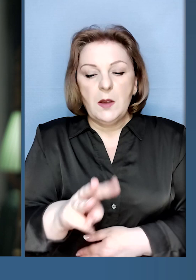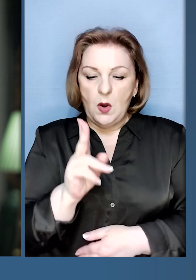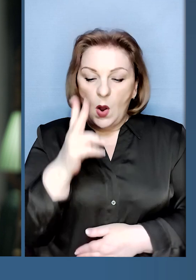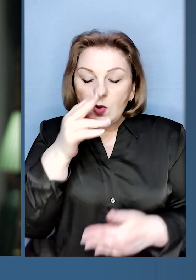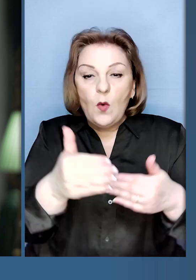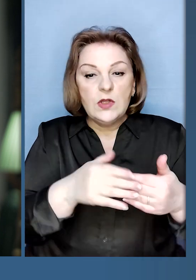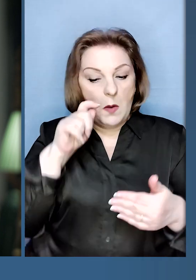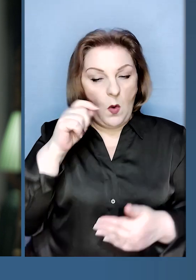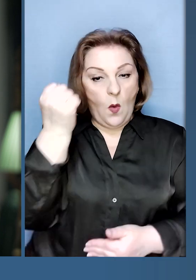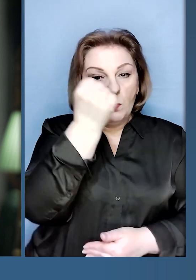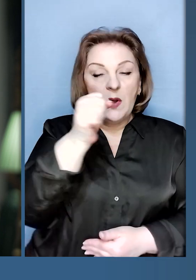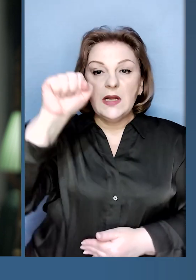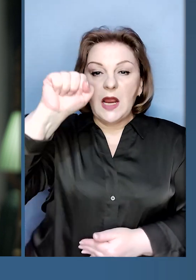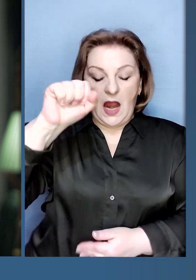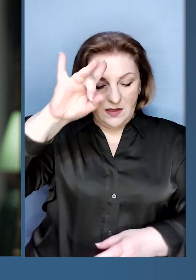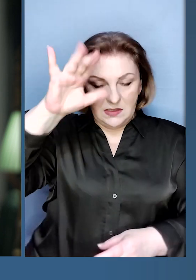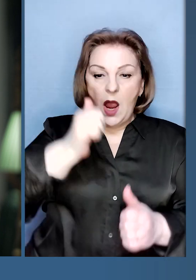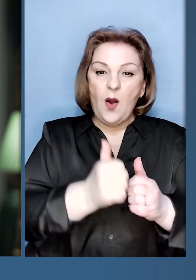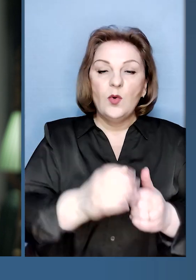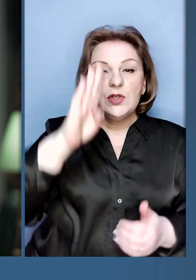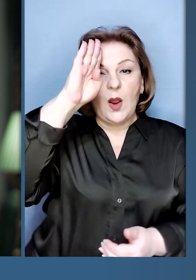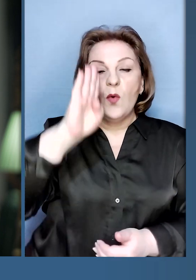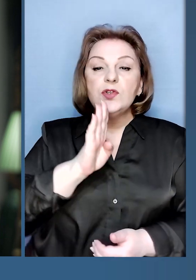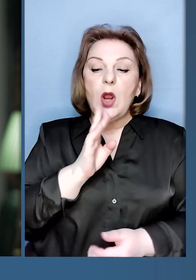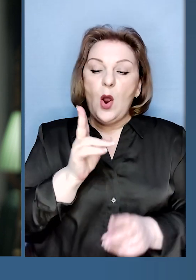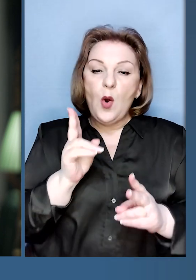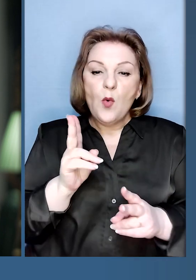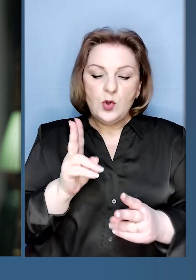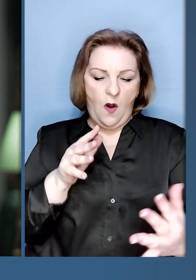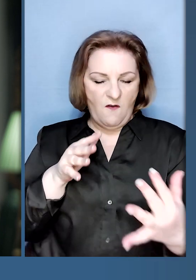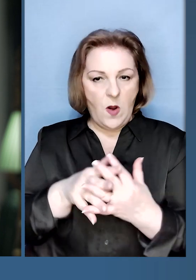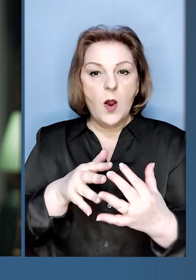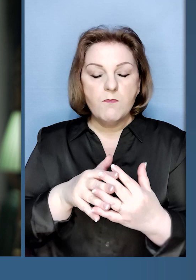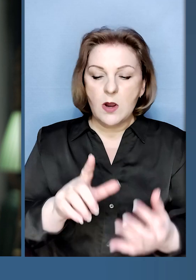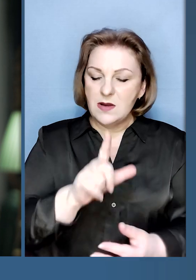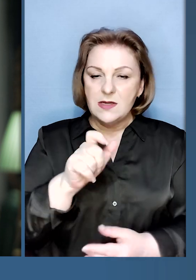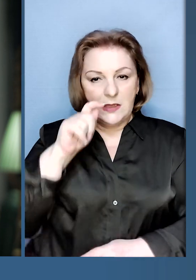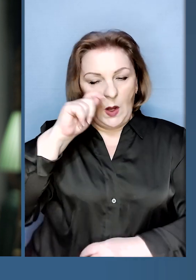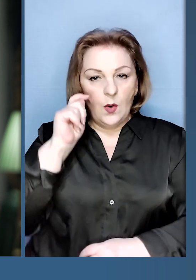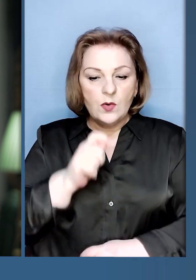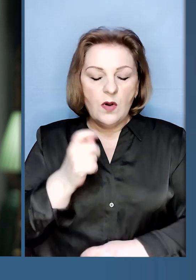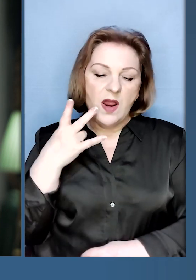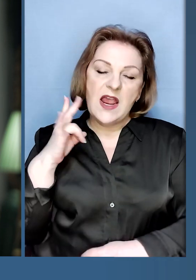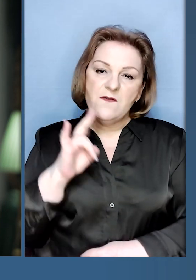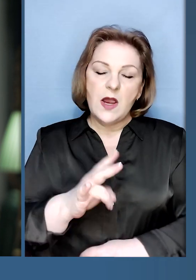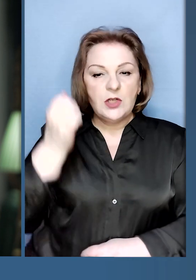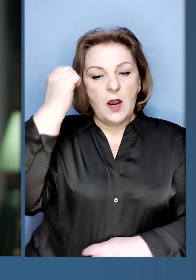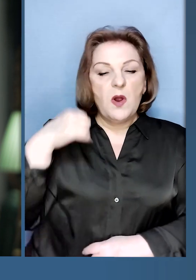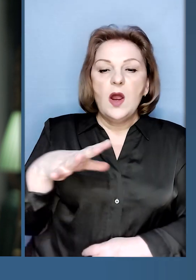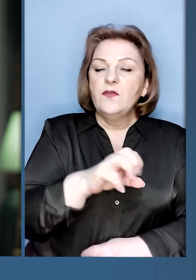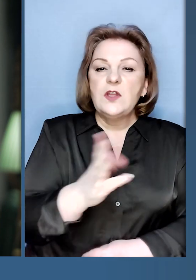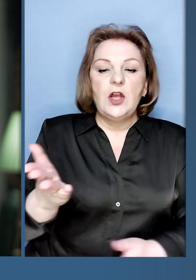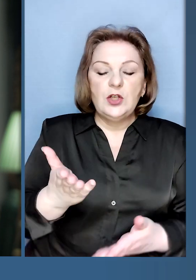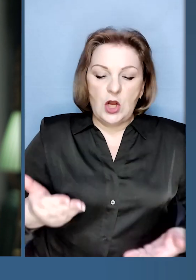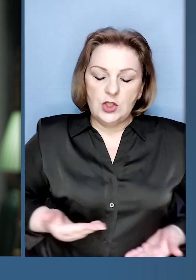Дякую усім, хто наближає українську перемогу. Слава кожному і кожній, хто в бою за Україну.